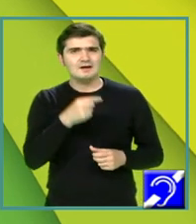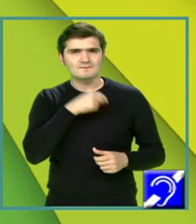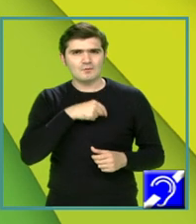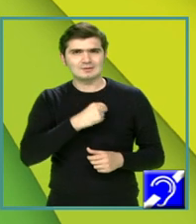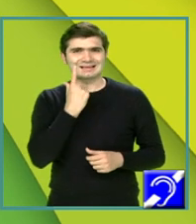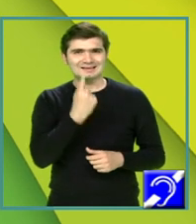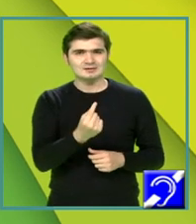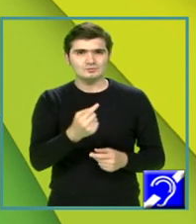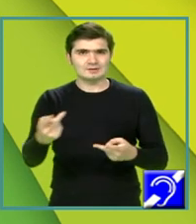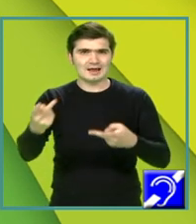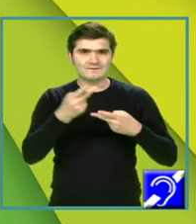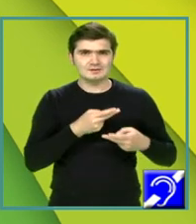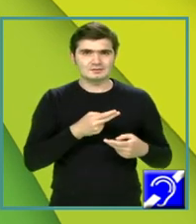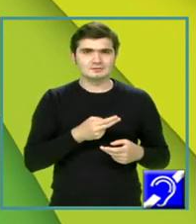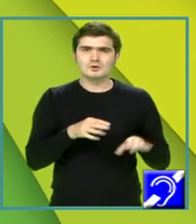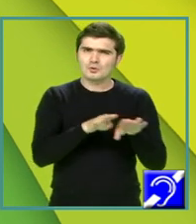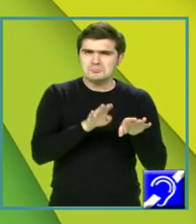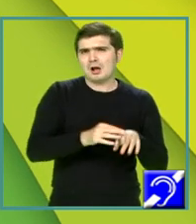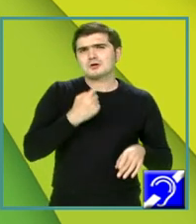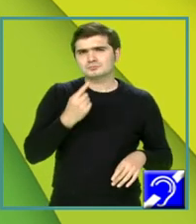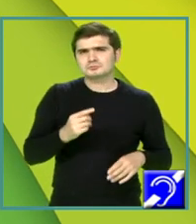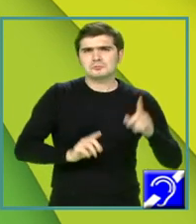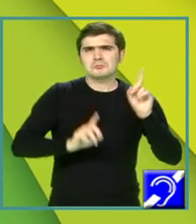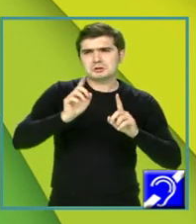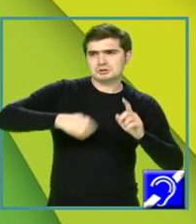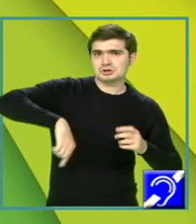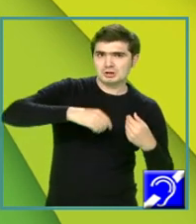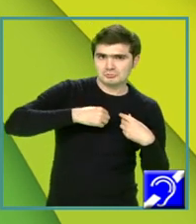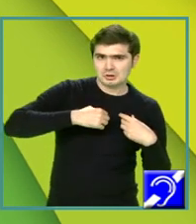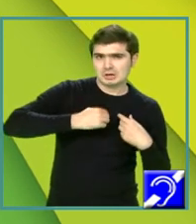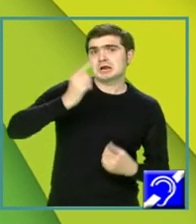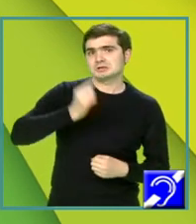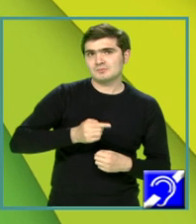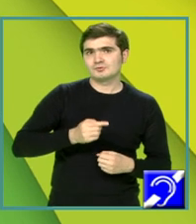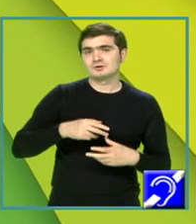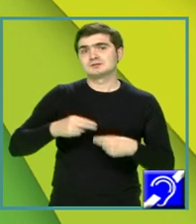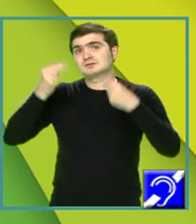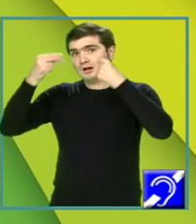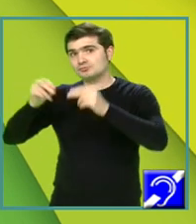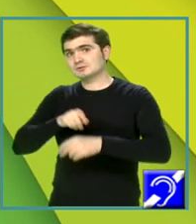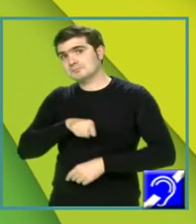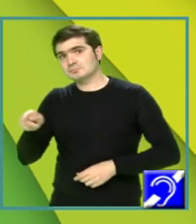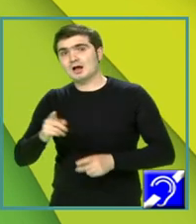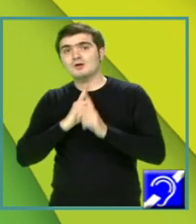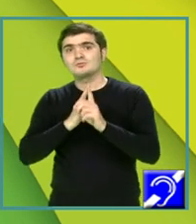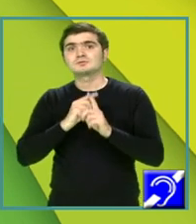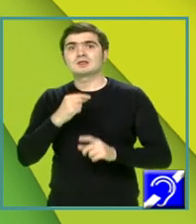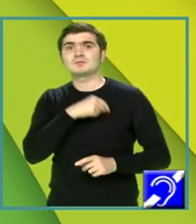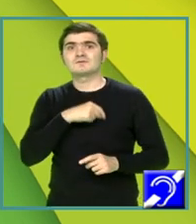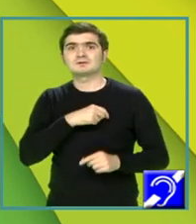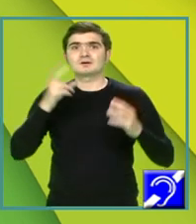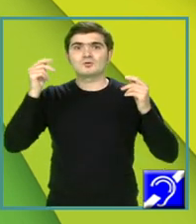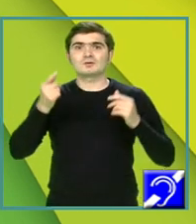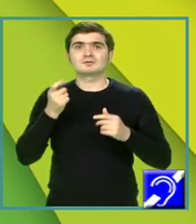răspundă invitației, și-au afirmat dorința ca unii dintre noi ar trebui să se anunțe la cursurile Universității Populare din